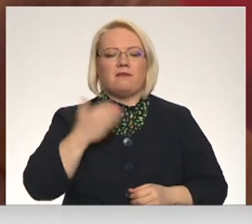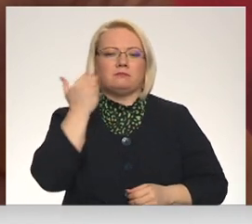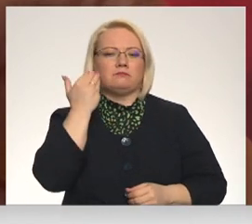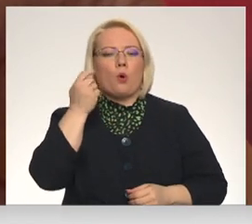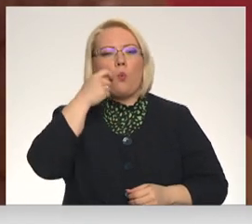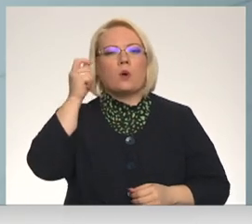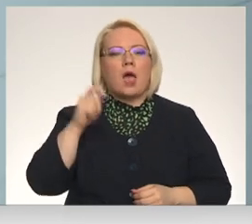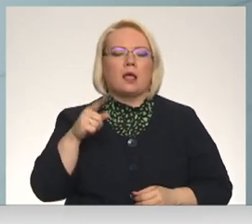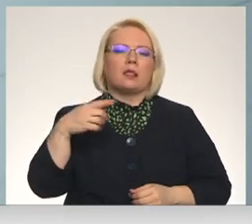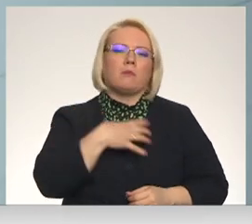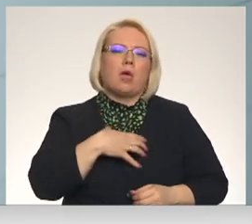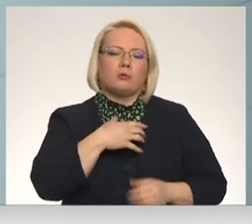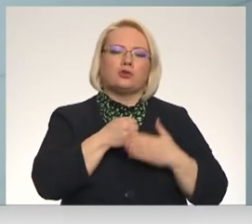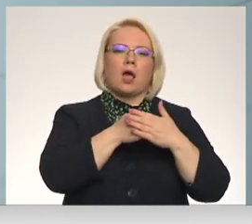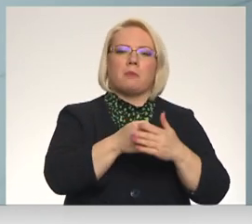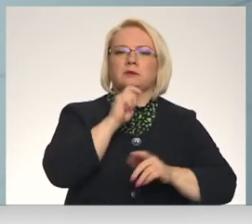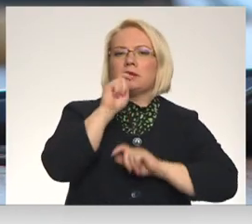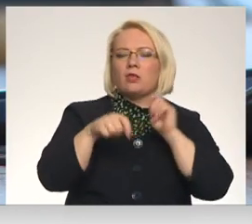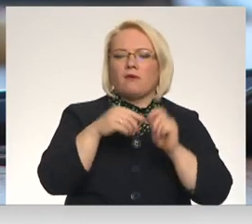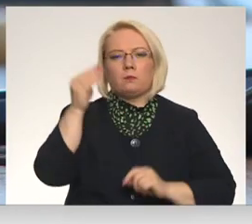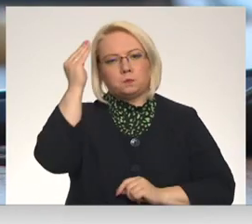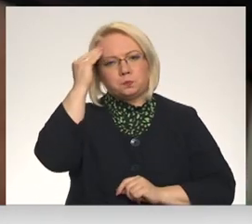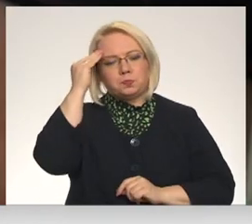atbalstas iedojumi vai imitējot banku interneta lapas.